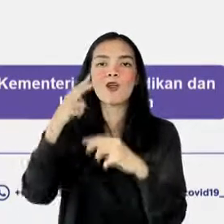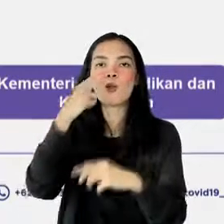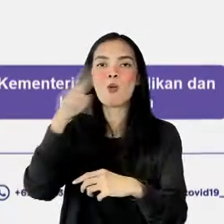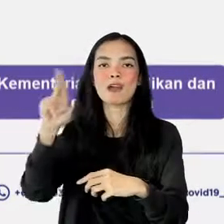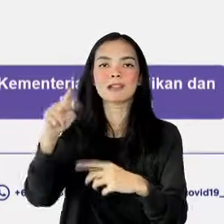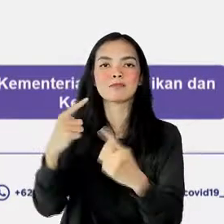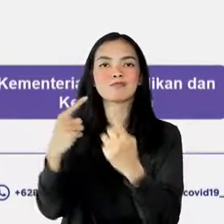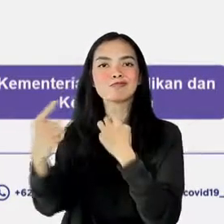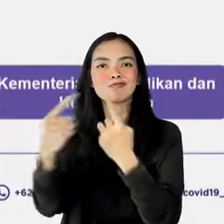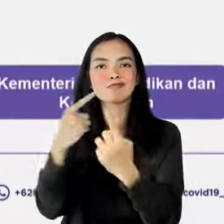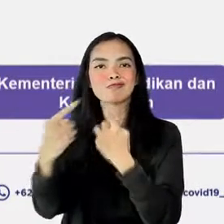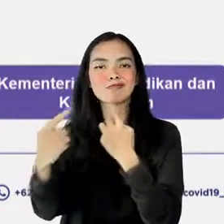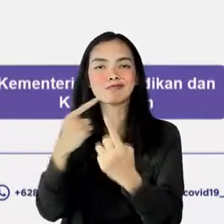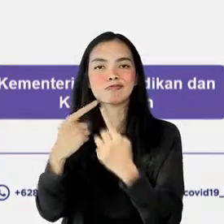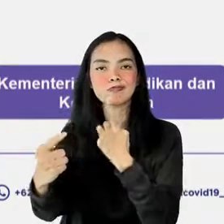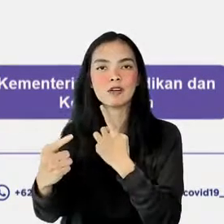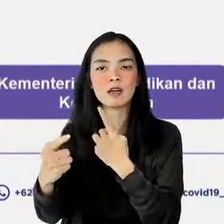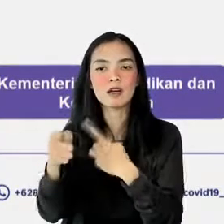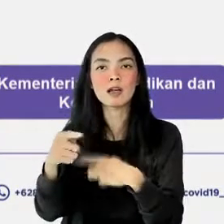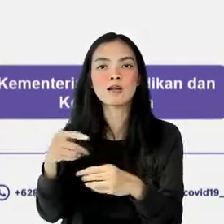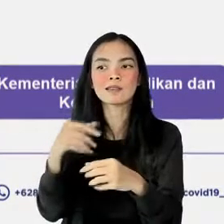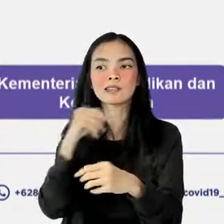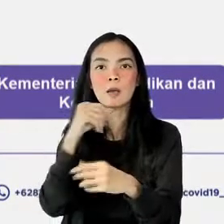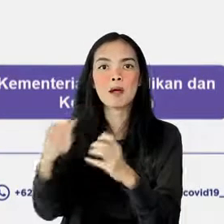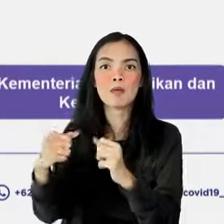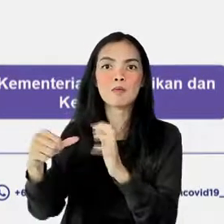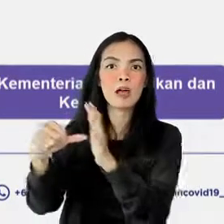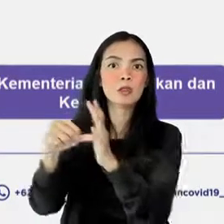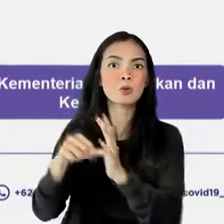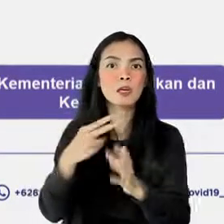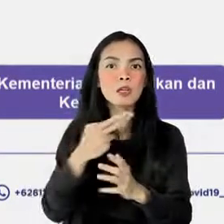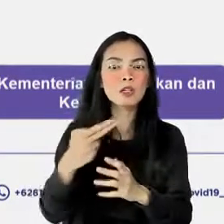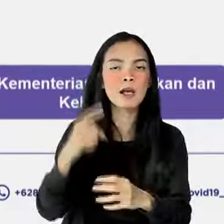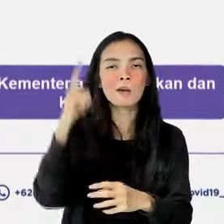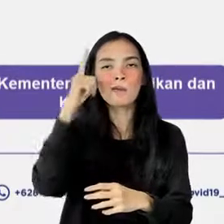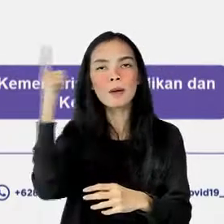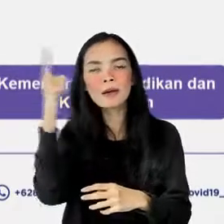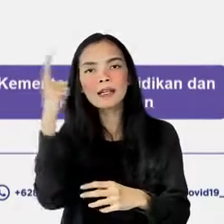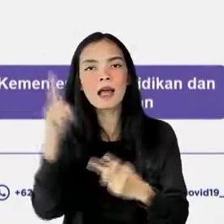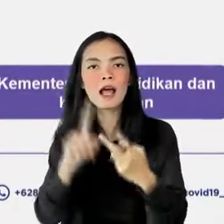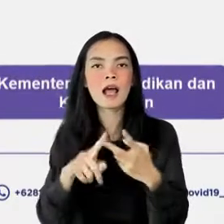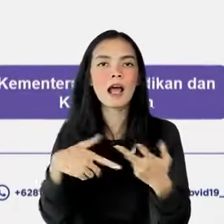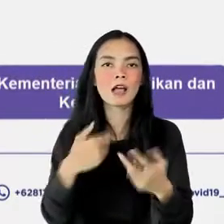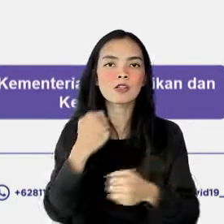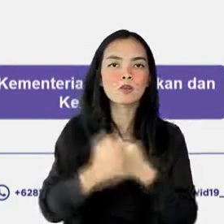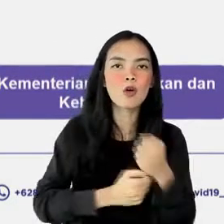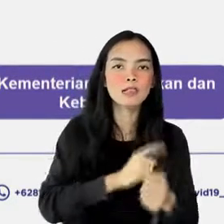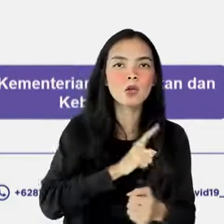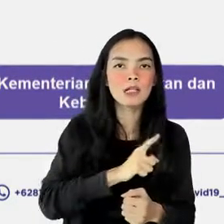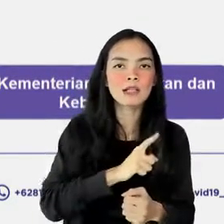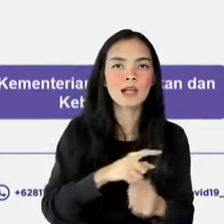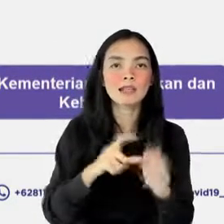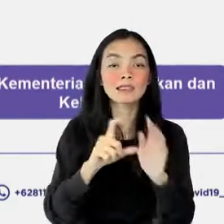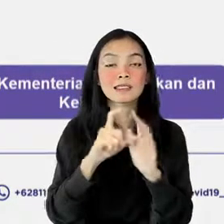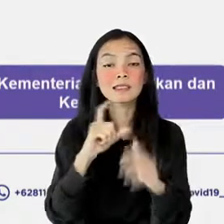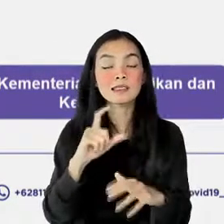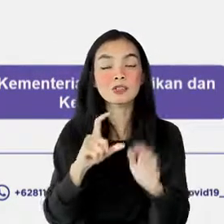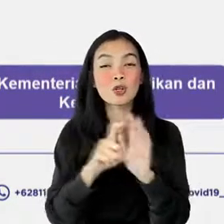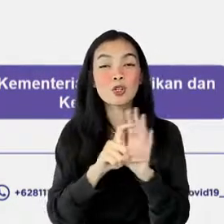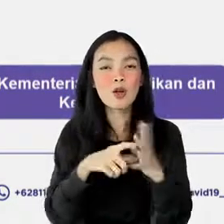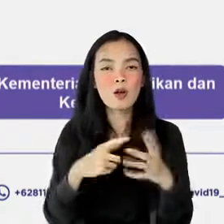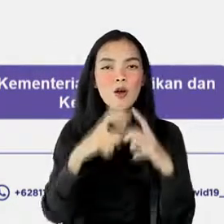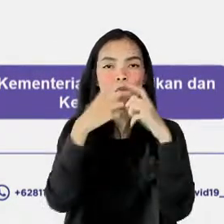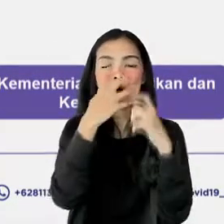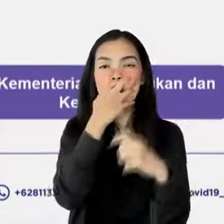didapat dari unsur pemerintah maupun swasta dengan bentuk pasokan oksigen, ventilator, dan masker